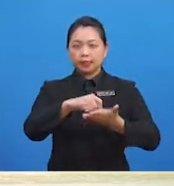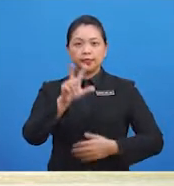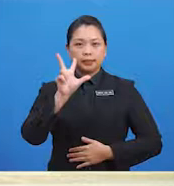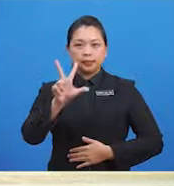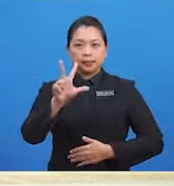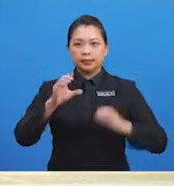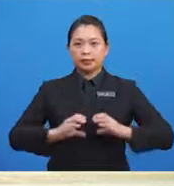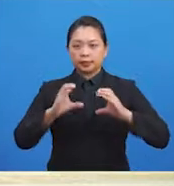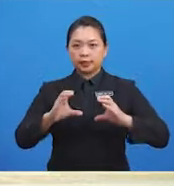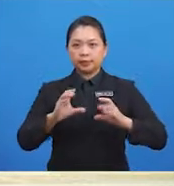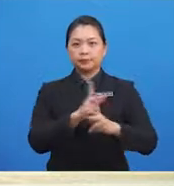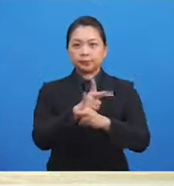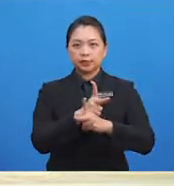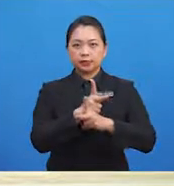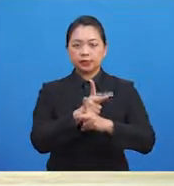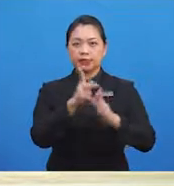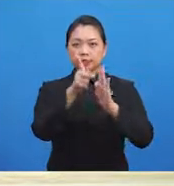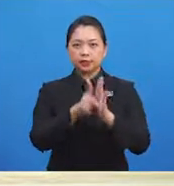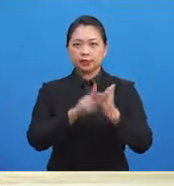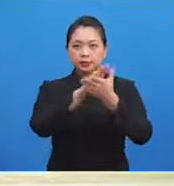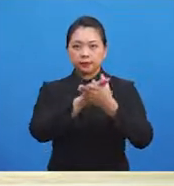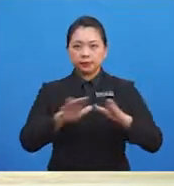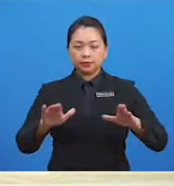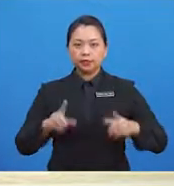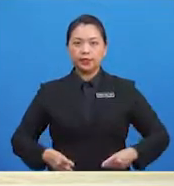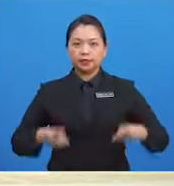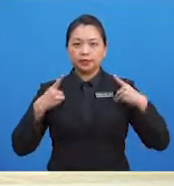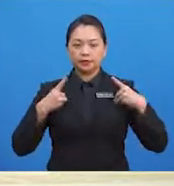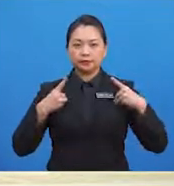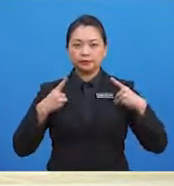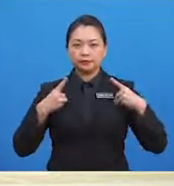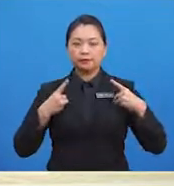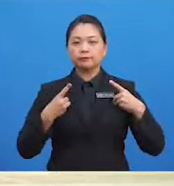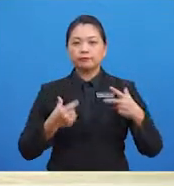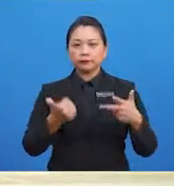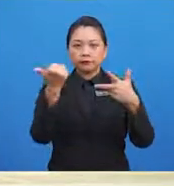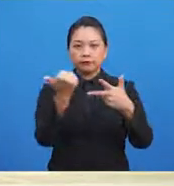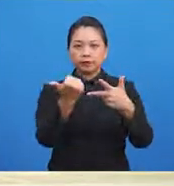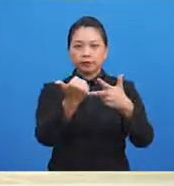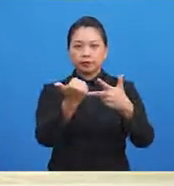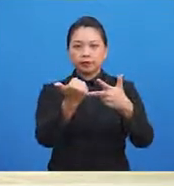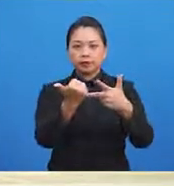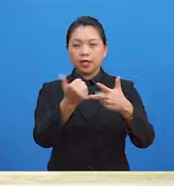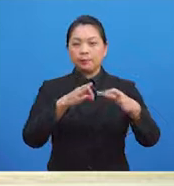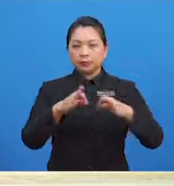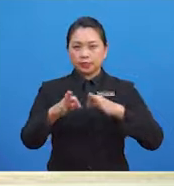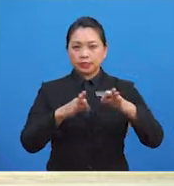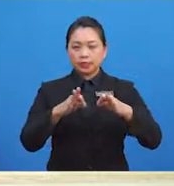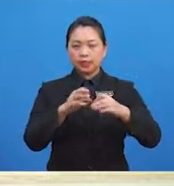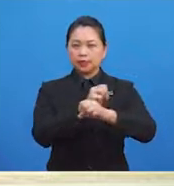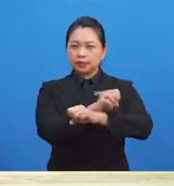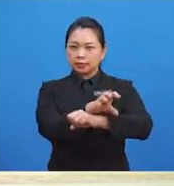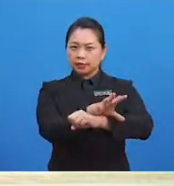menjelaskan kesan tidak menjaga kebersihan dan keselamatan diri Keempat,